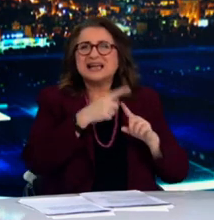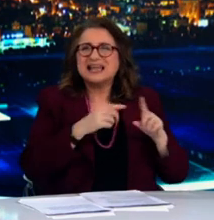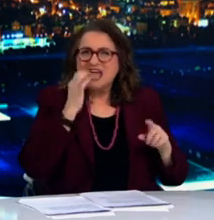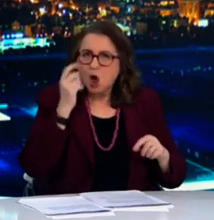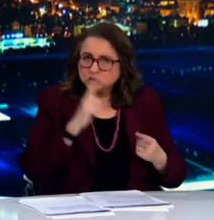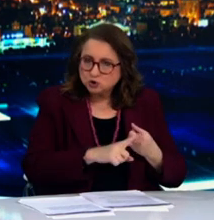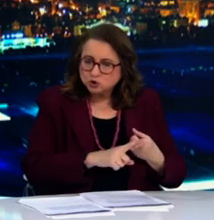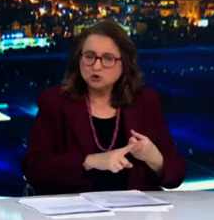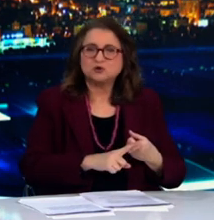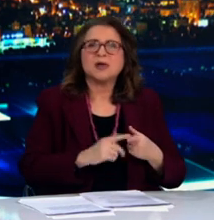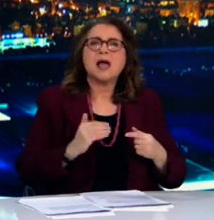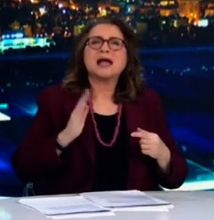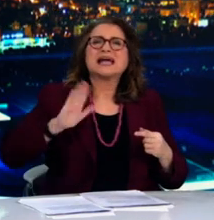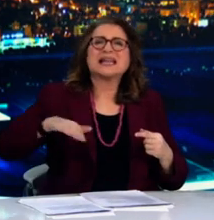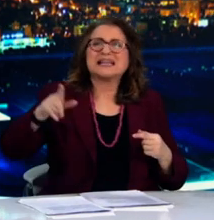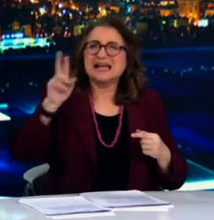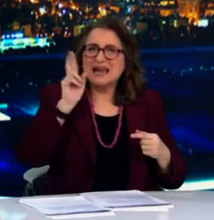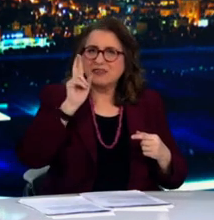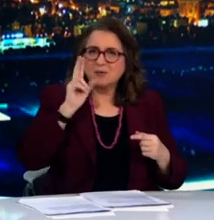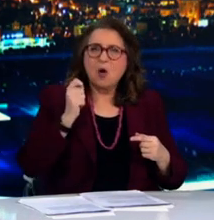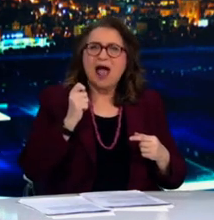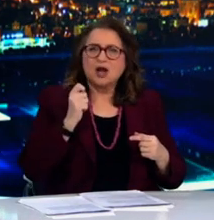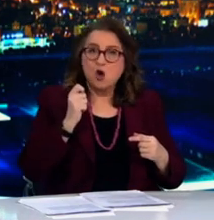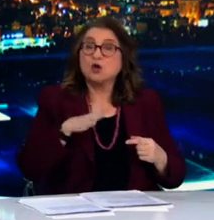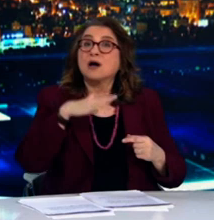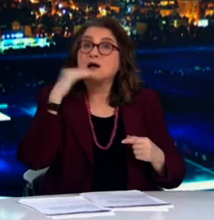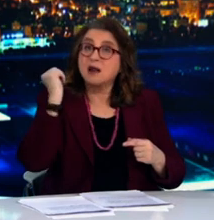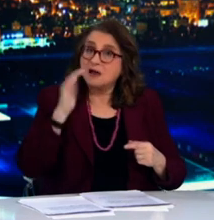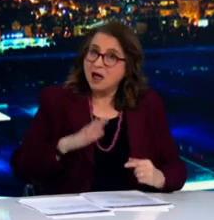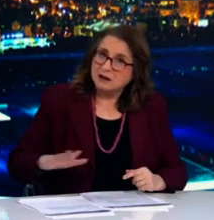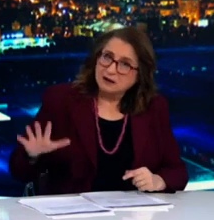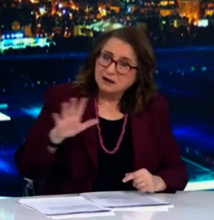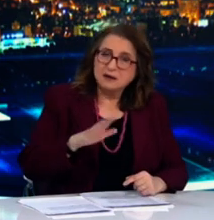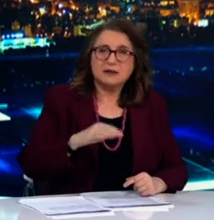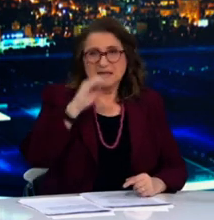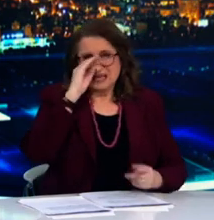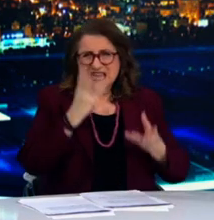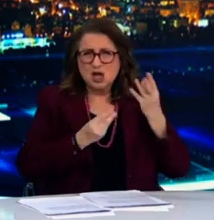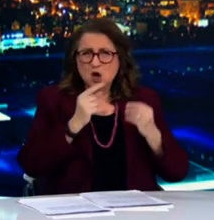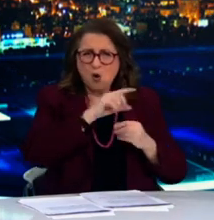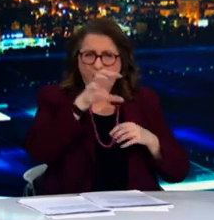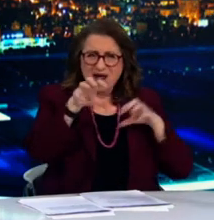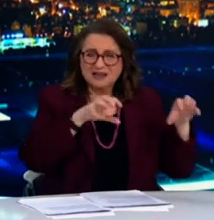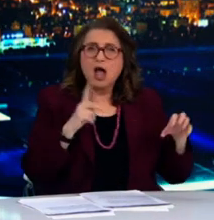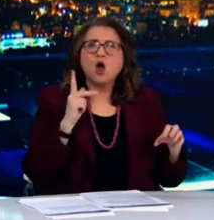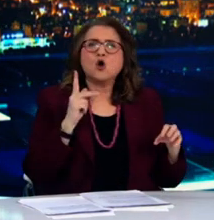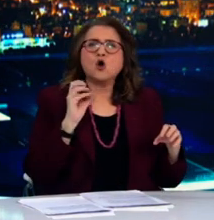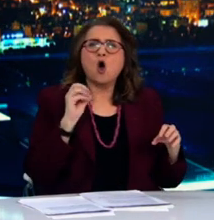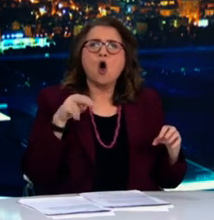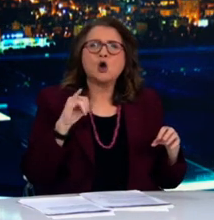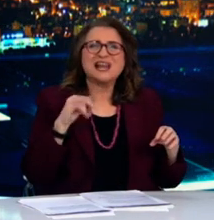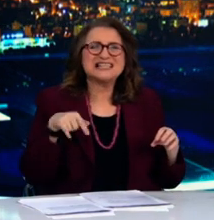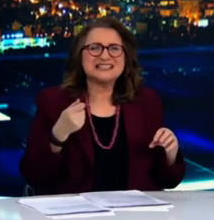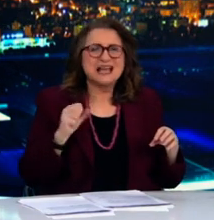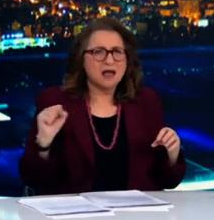Ανογίων της Περιφυριακής Ενότητας Λεθίμνου και ο Δήμος Χανίων η Δήμη Ιωαννιτών και Κόνιτσας της Περιφυριακής Ενότητας